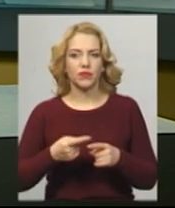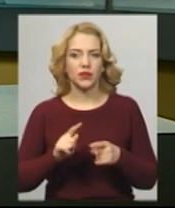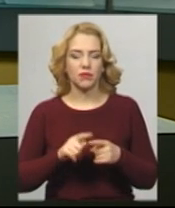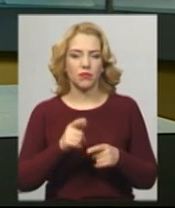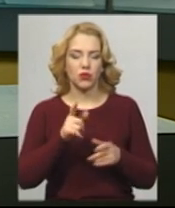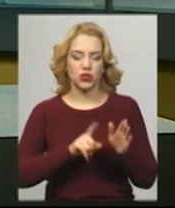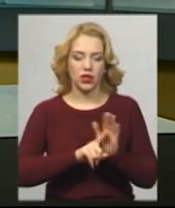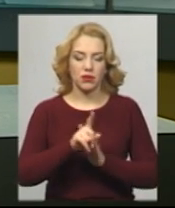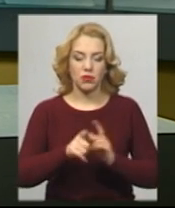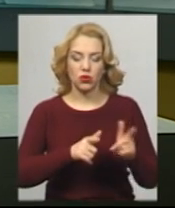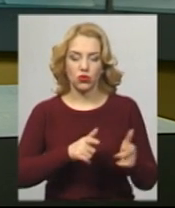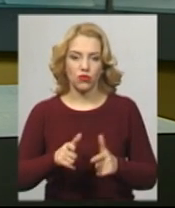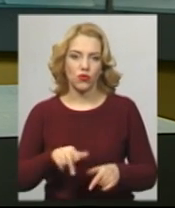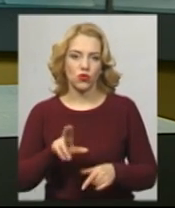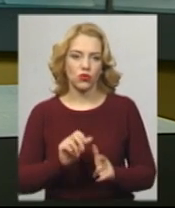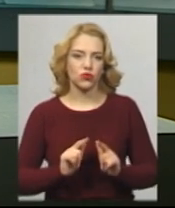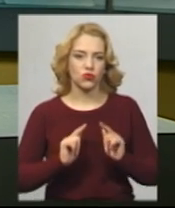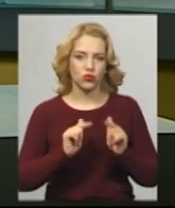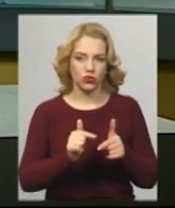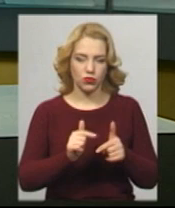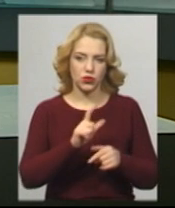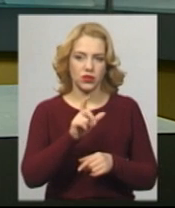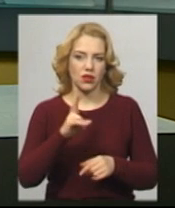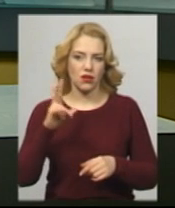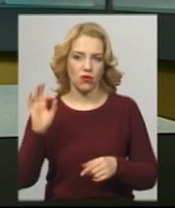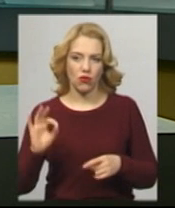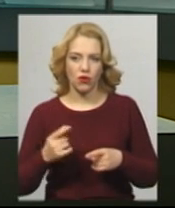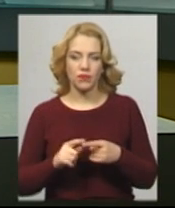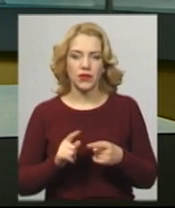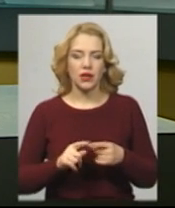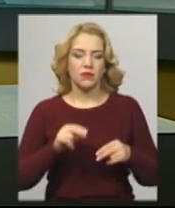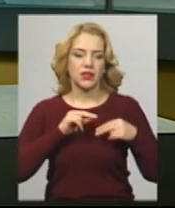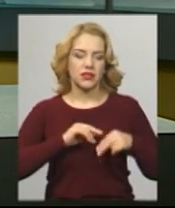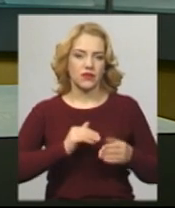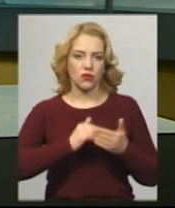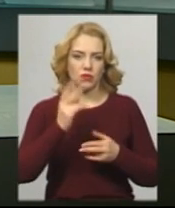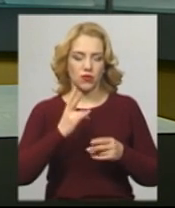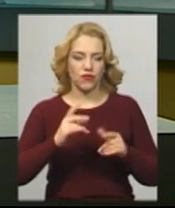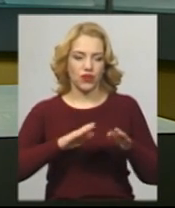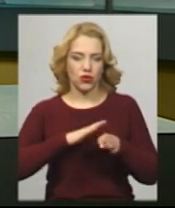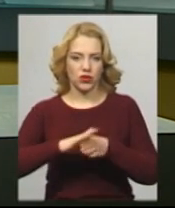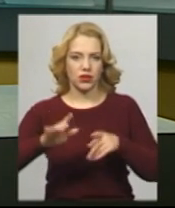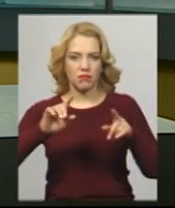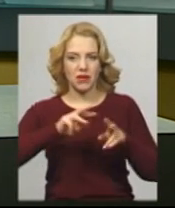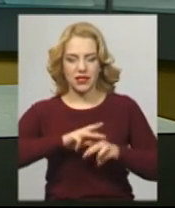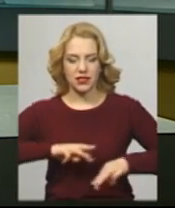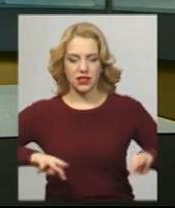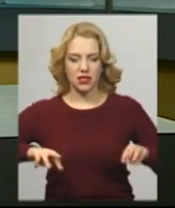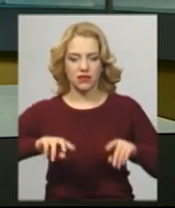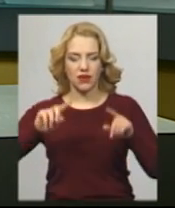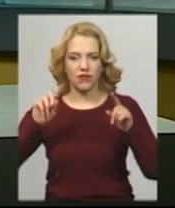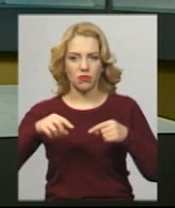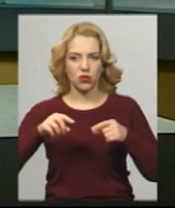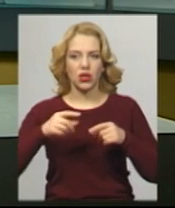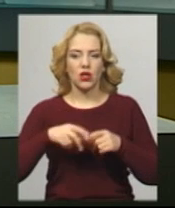сесії. Абітурієнти складатимуть її в березні, і за місяць працівники вишу мають виконати вимоги Міністерства освіти та науки до